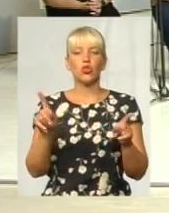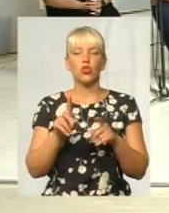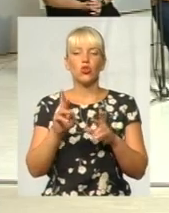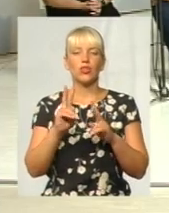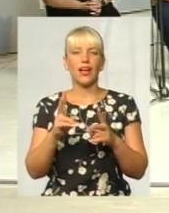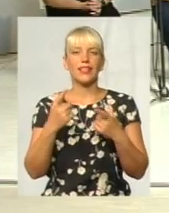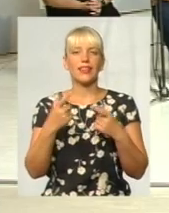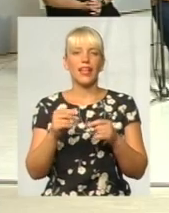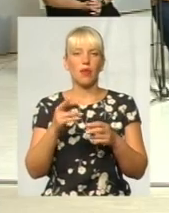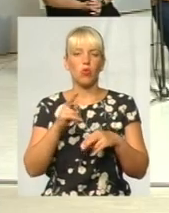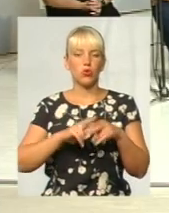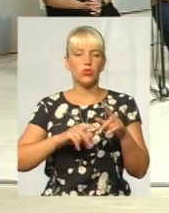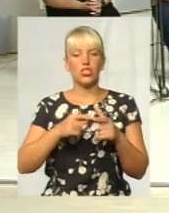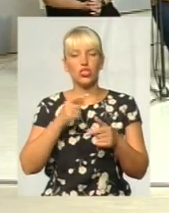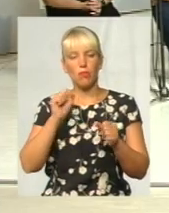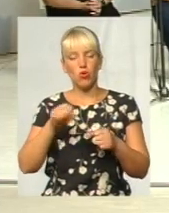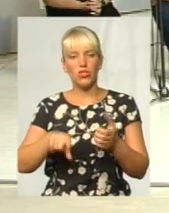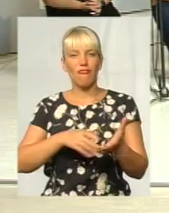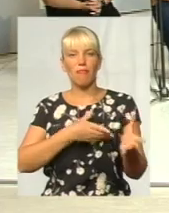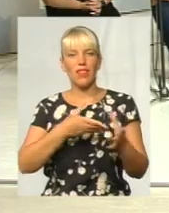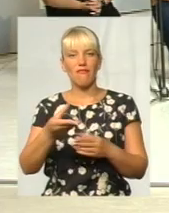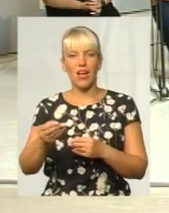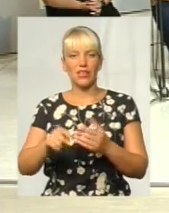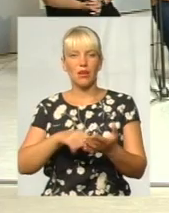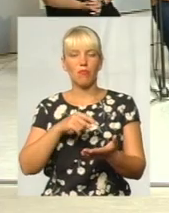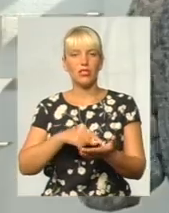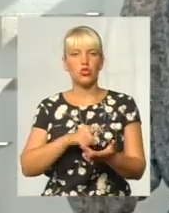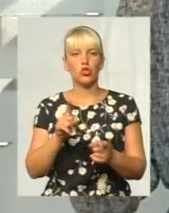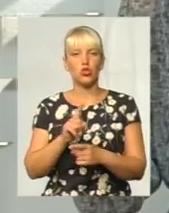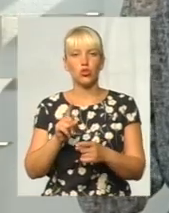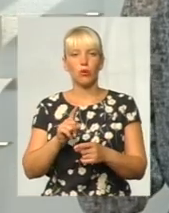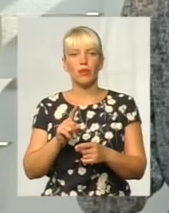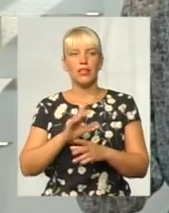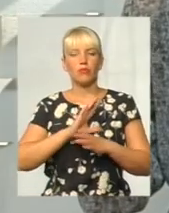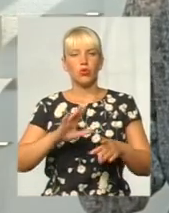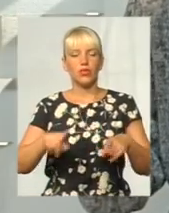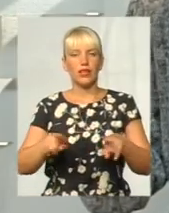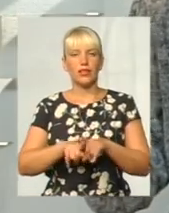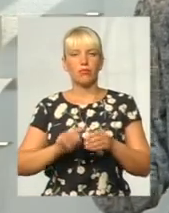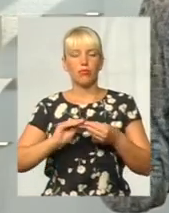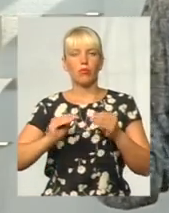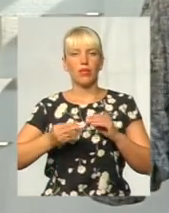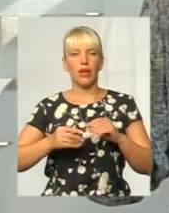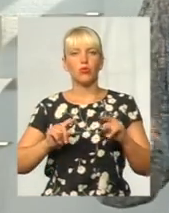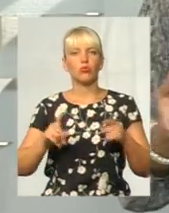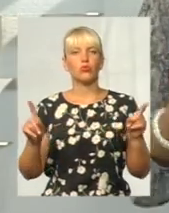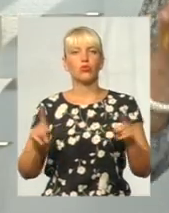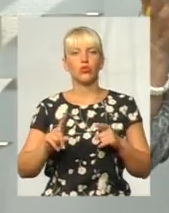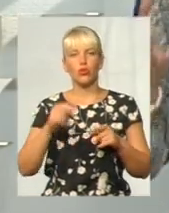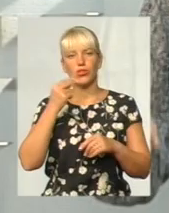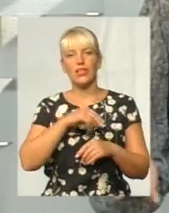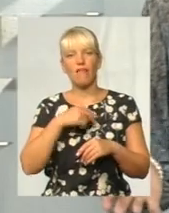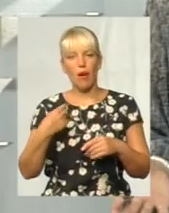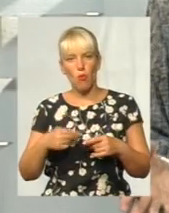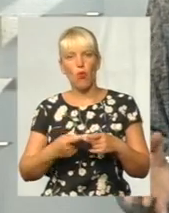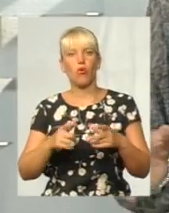впливати місто, аби уникати таких проблем, тому що, слава Богу,